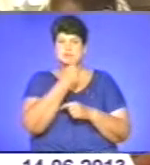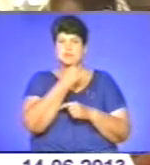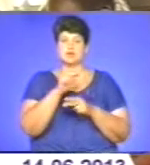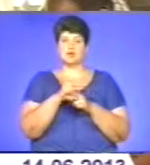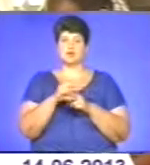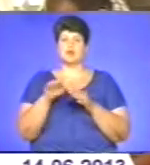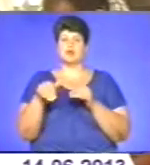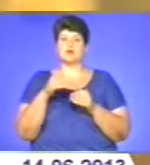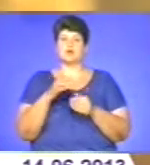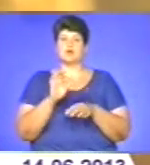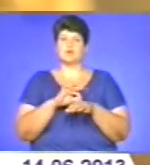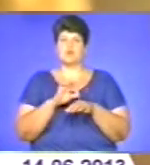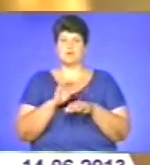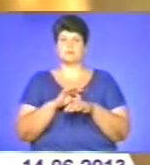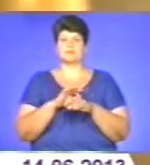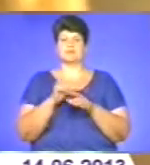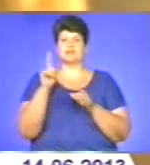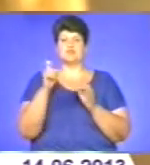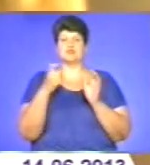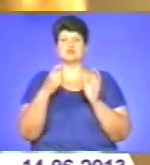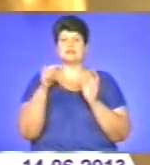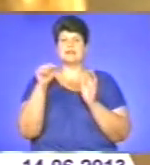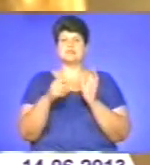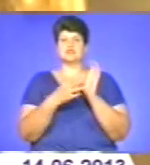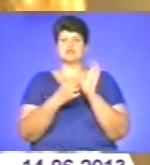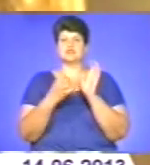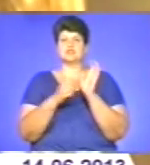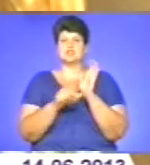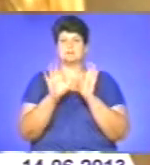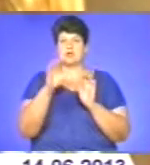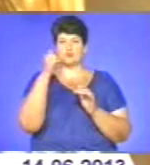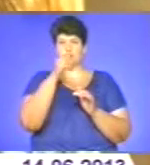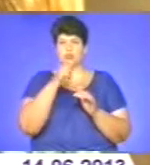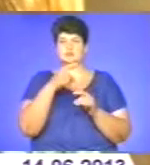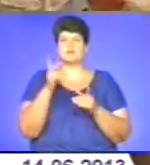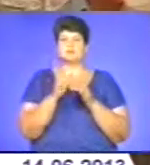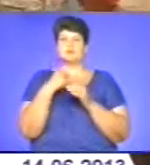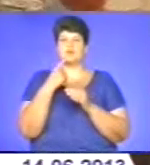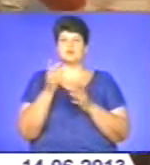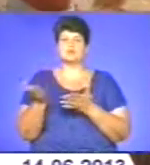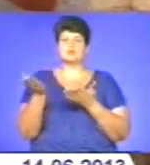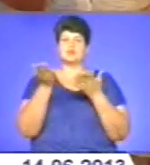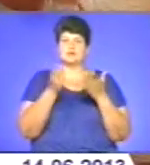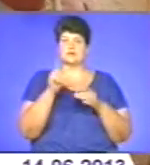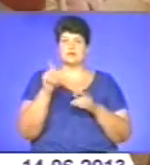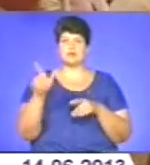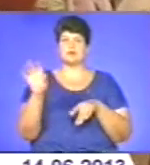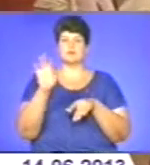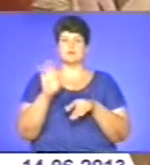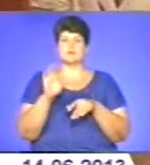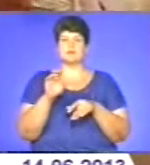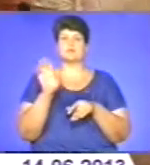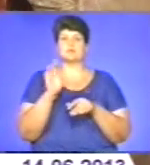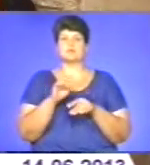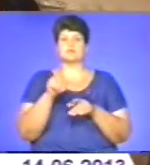датується 1565 роком, коли князь Константин Остроський запросив свиту подорожніх на ночівлю до себе. Серед них